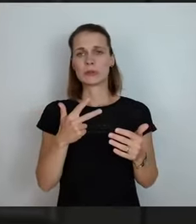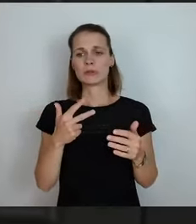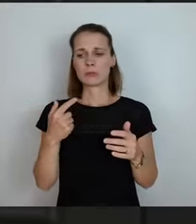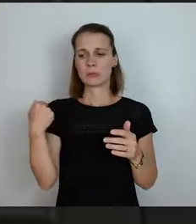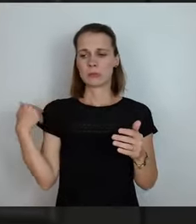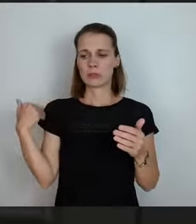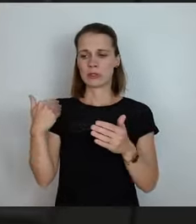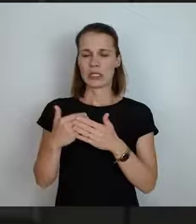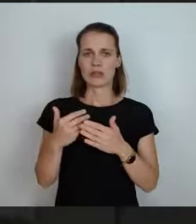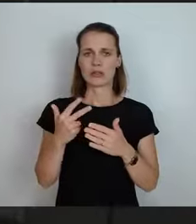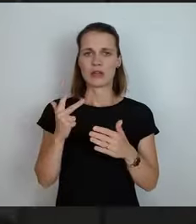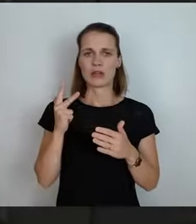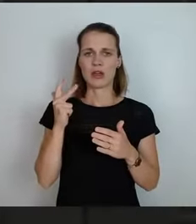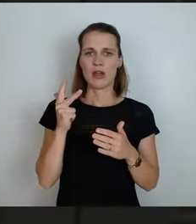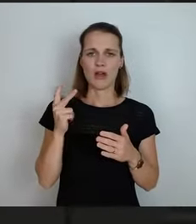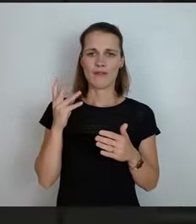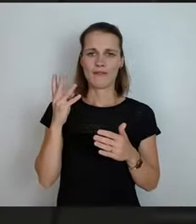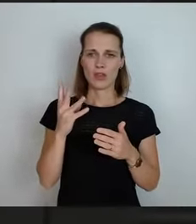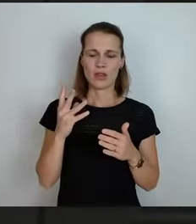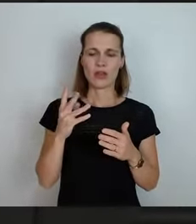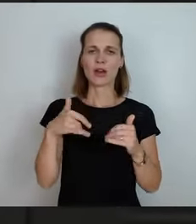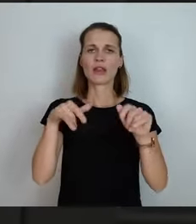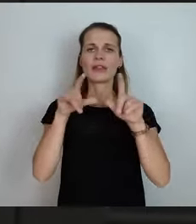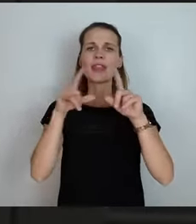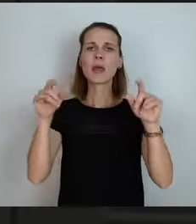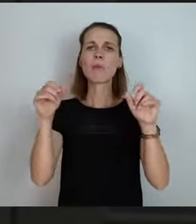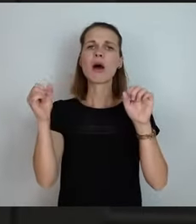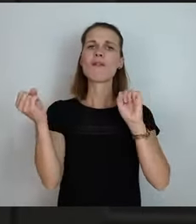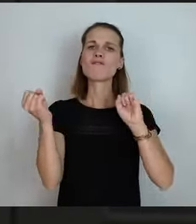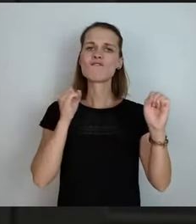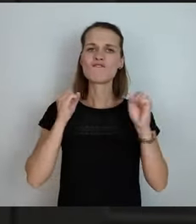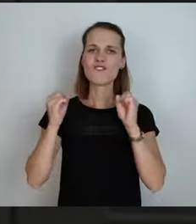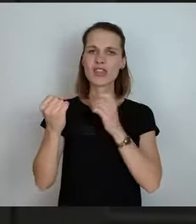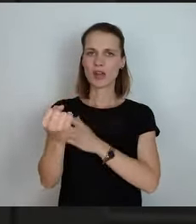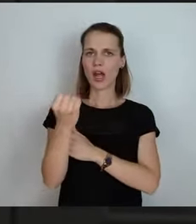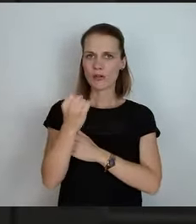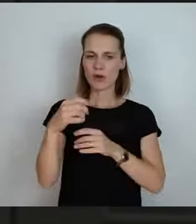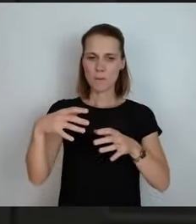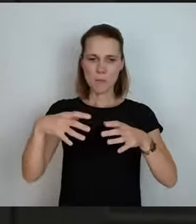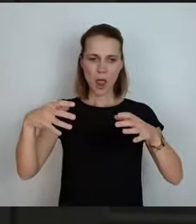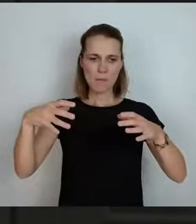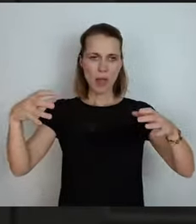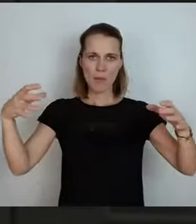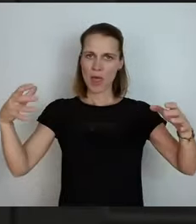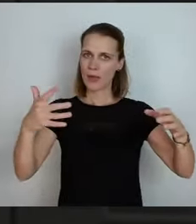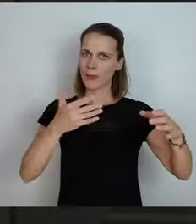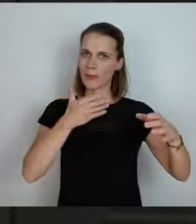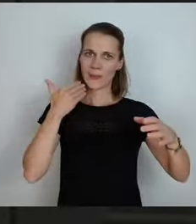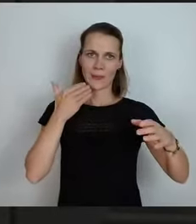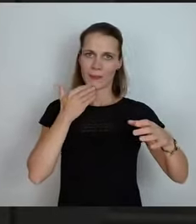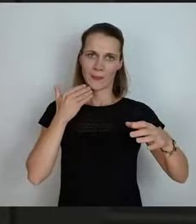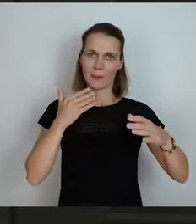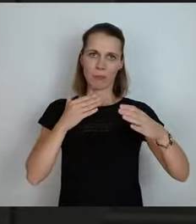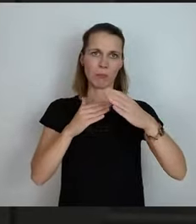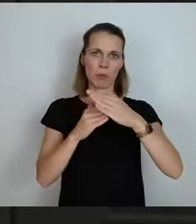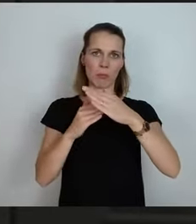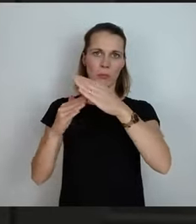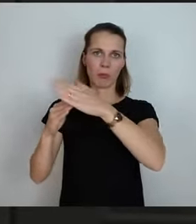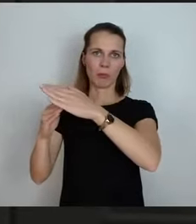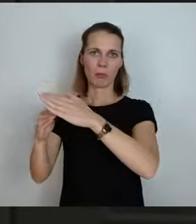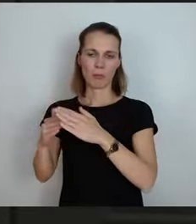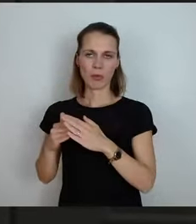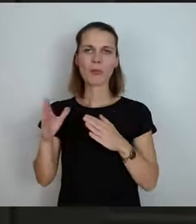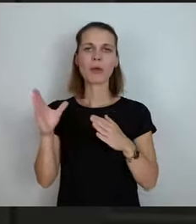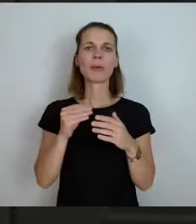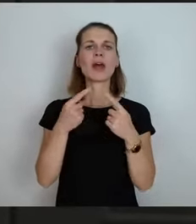Erweiterung bezüglich der Windkraft. Das ist zum Stillstand gekommen. Und ich hatte mich hier mit anderen Einwohnern, auch